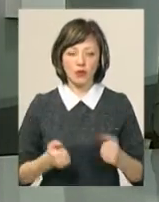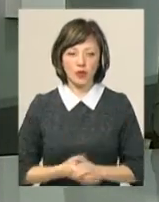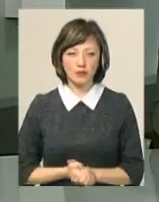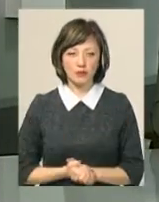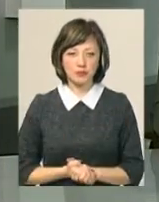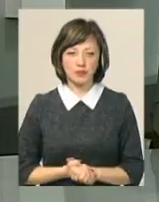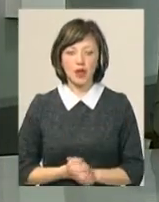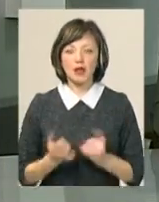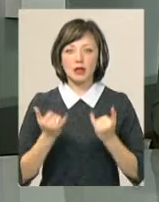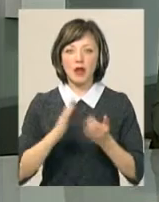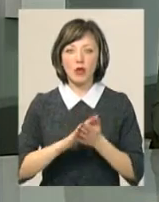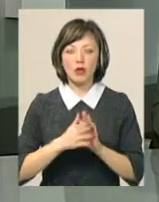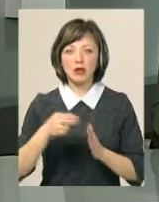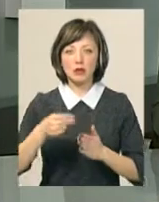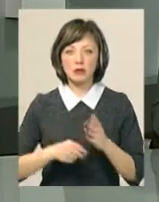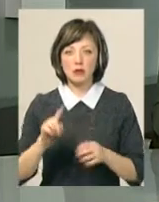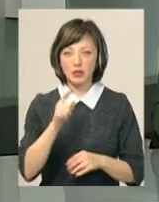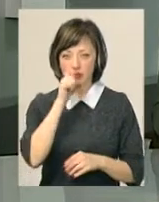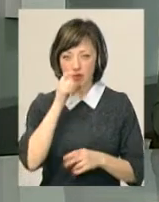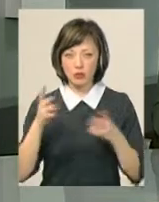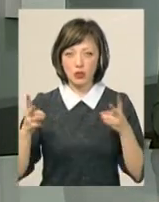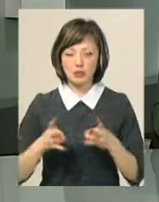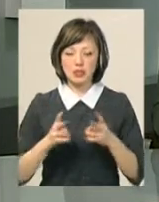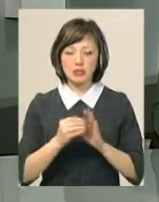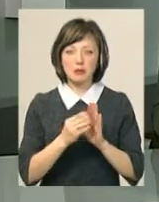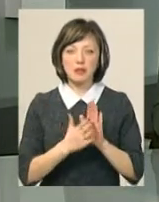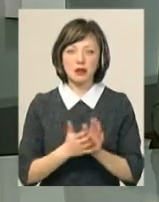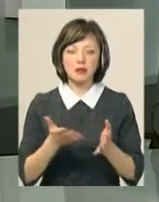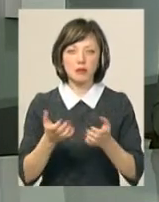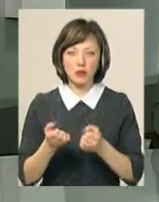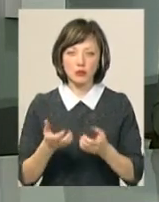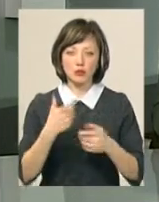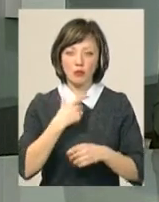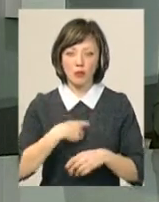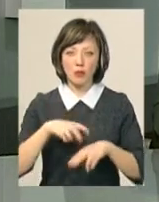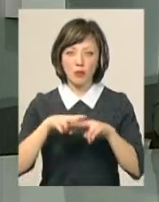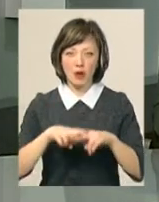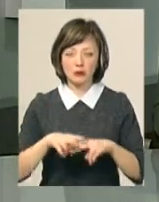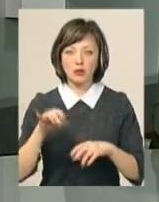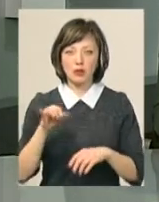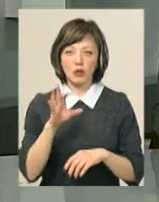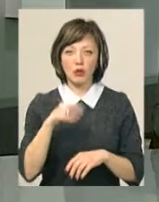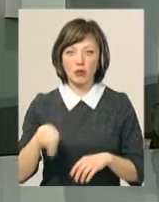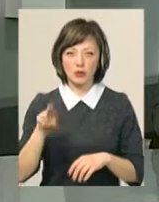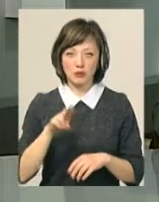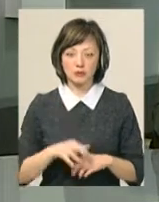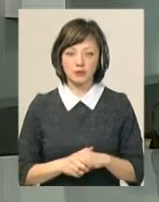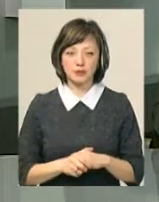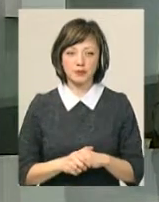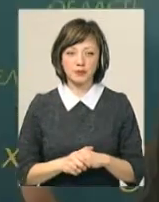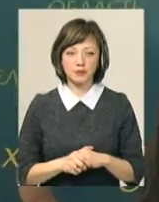Цюглевич. Для укладання угоди з 1 квітня потрібно буде записатися на прийом, взяти з собою паспорт та ідентифікаційний код.